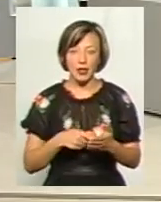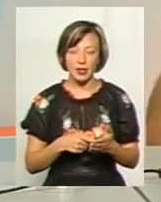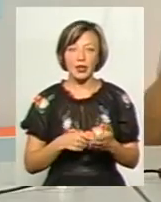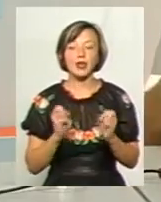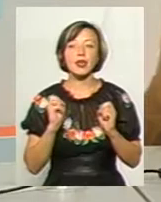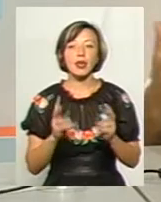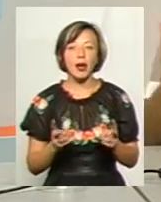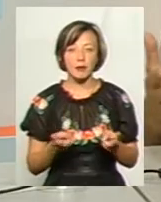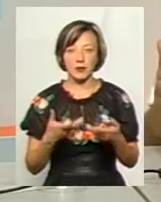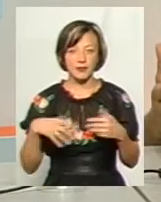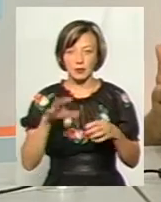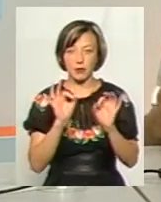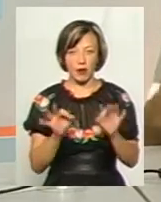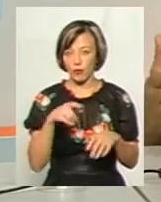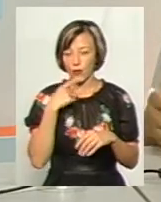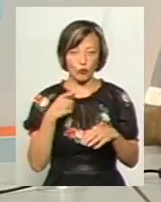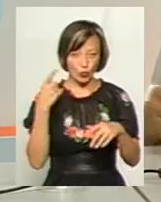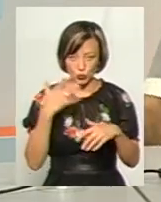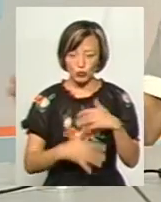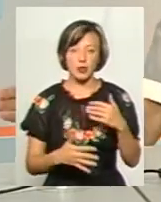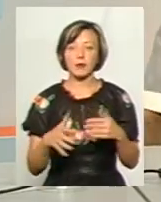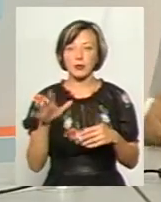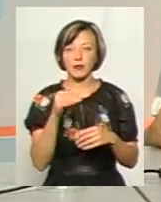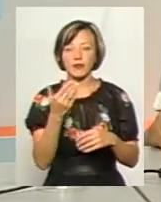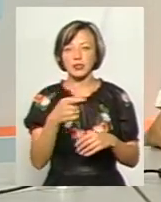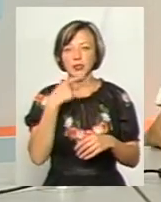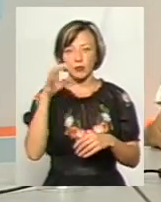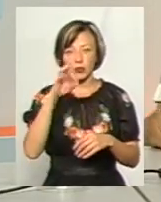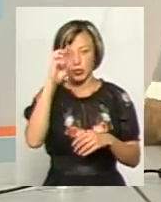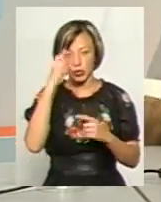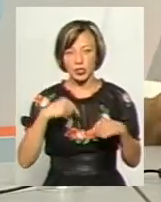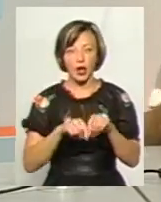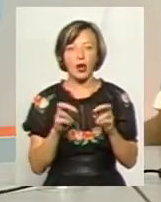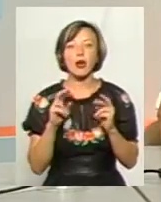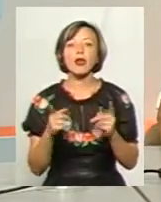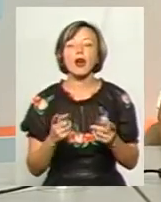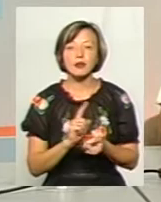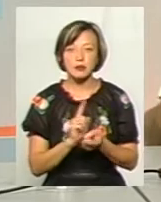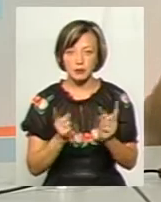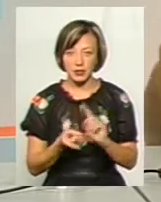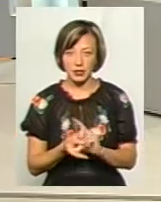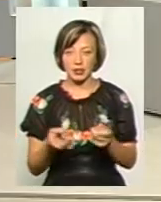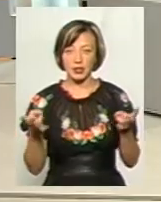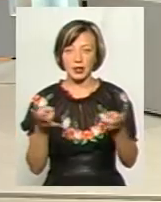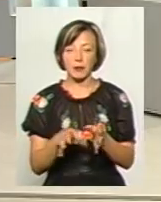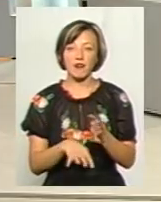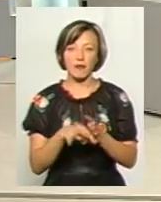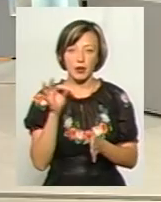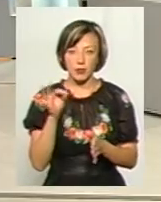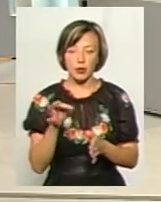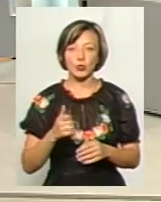як? Тобто ми всі правильно говоримо, ми розуміємо. От ви сказали за державу. А як ми її змінимо? Нам треба вибрати